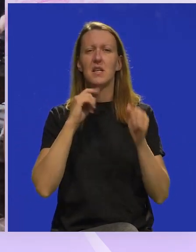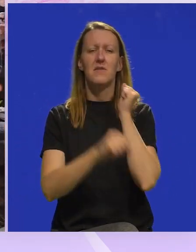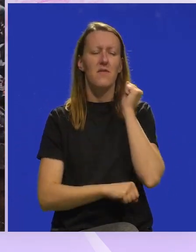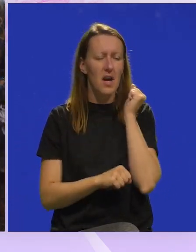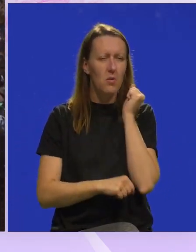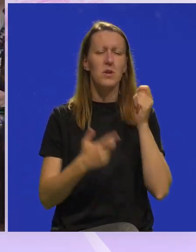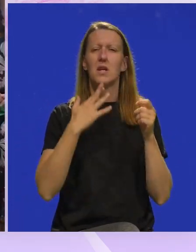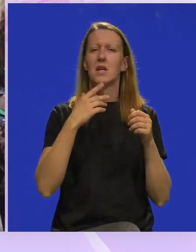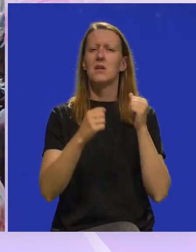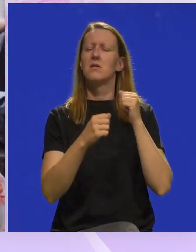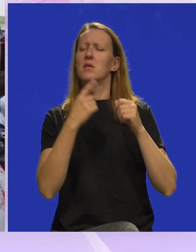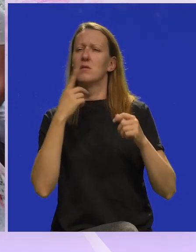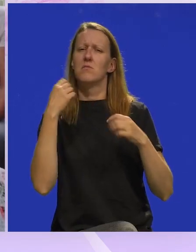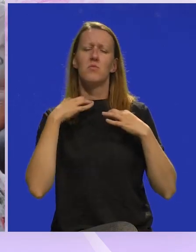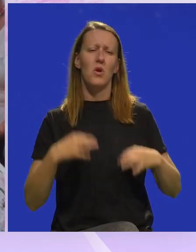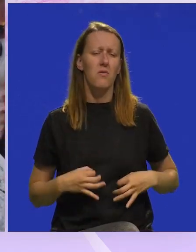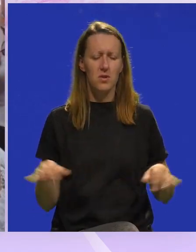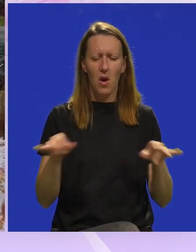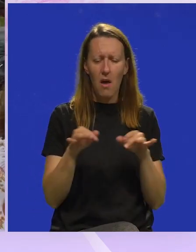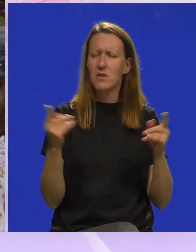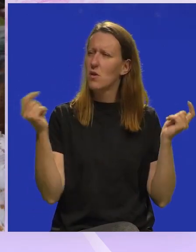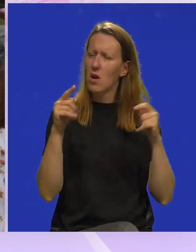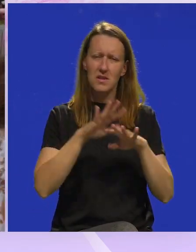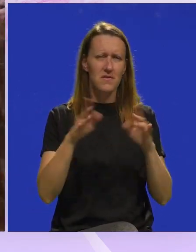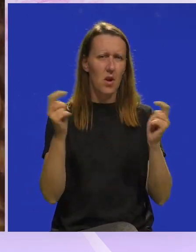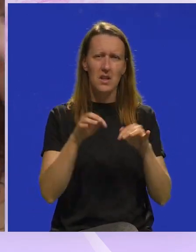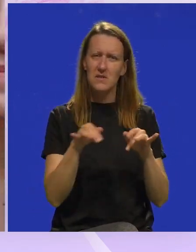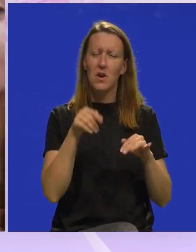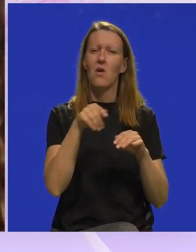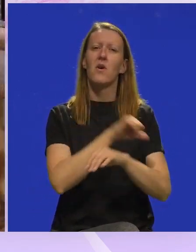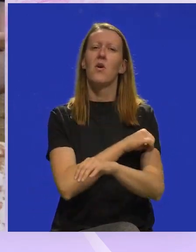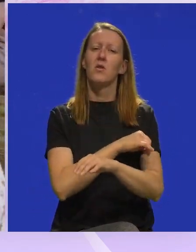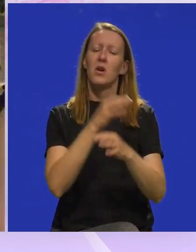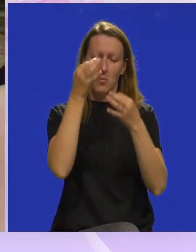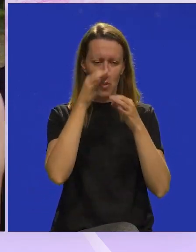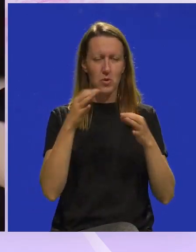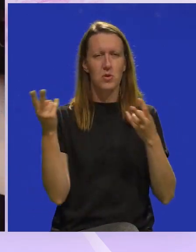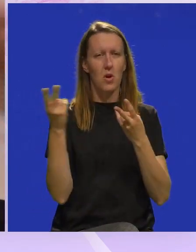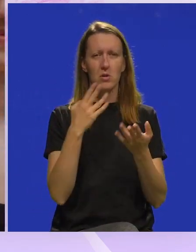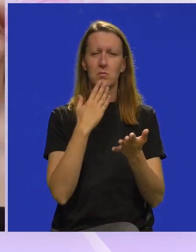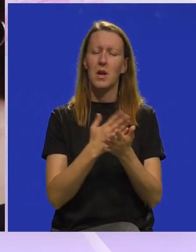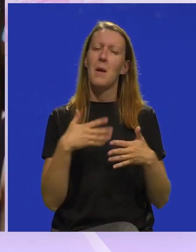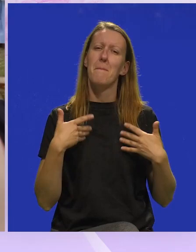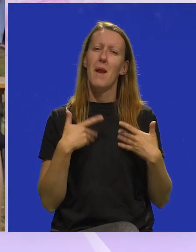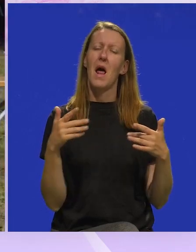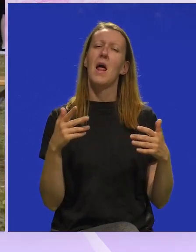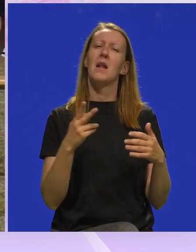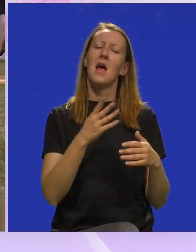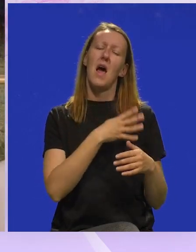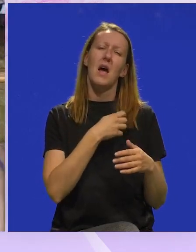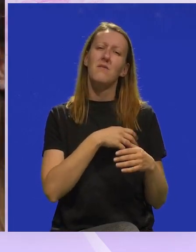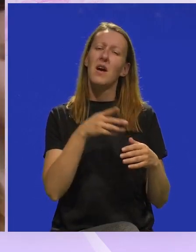studenti muzičkih akademija, i profesori klavira, a evo ove godine nam je počasna gošća bila i mlada hrvatska